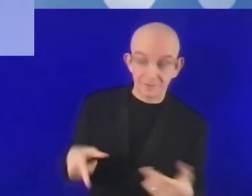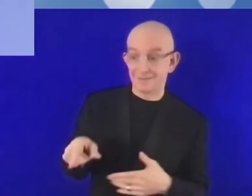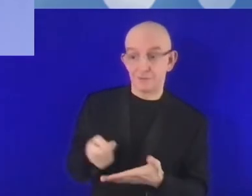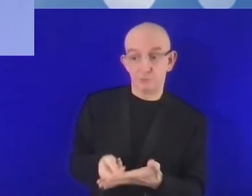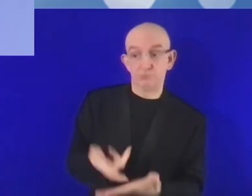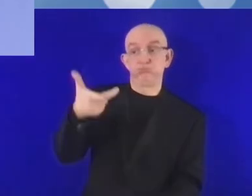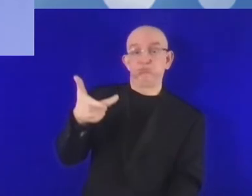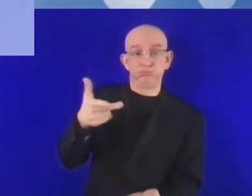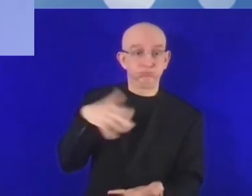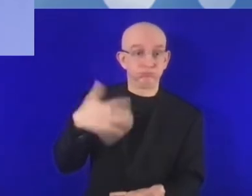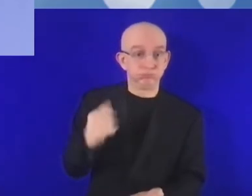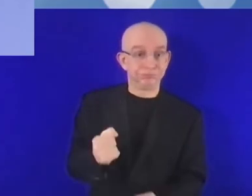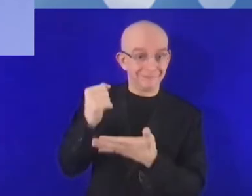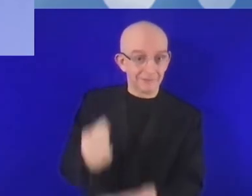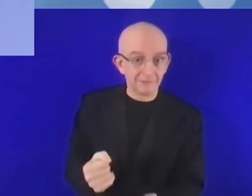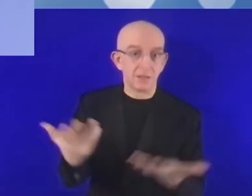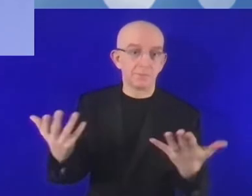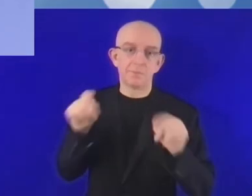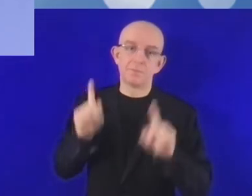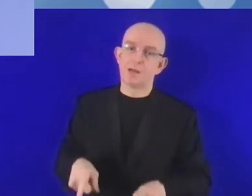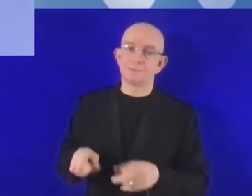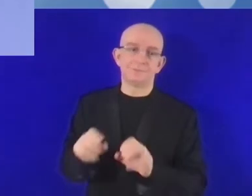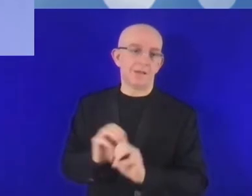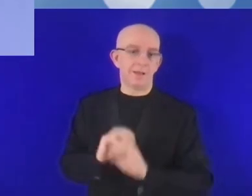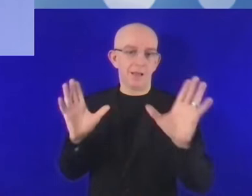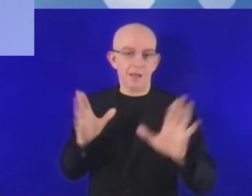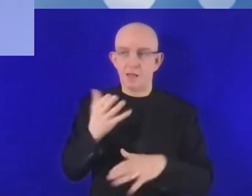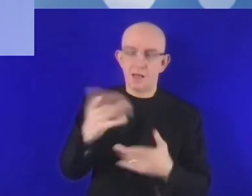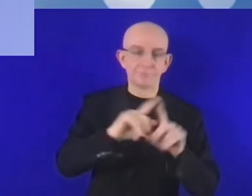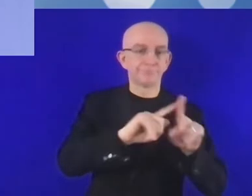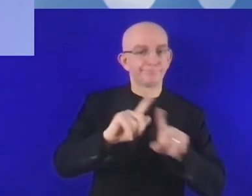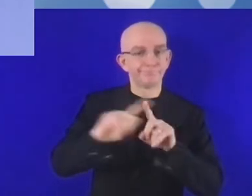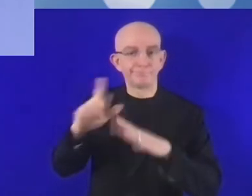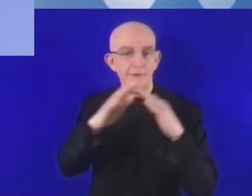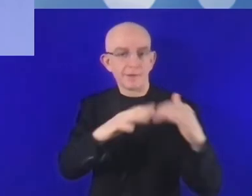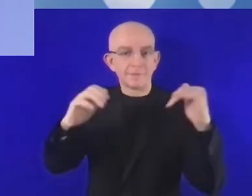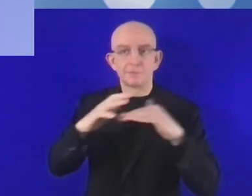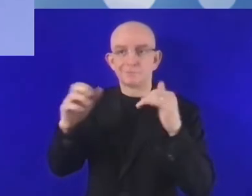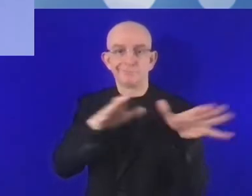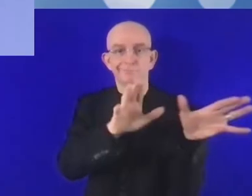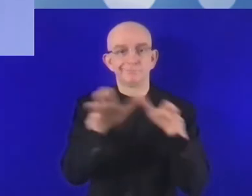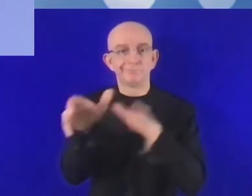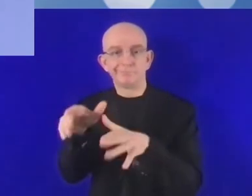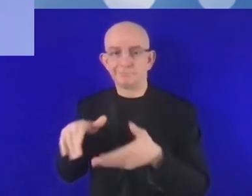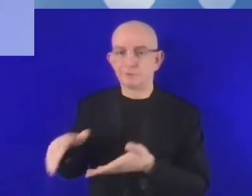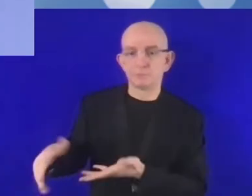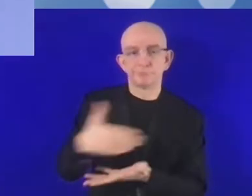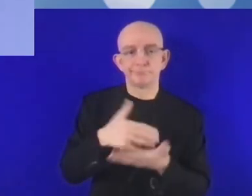pamiętajmy, że dane zbiera bardzo wiele podmiotów, tym między innymi podmioty administracji publicznej.